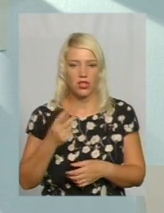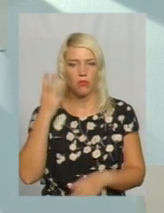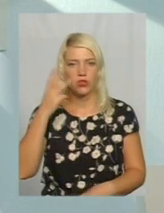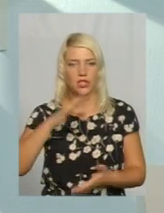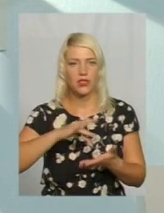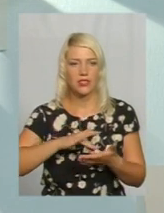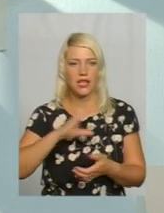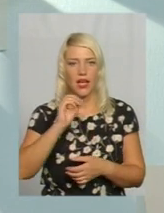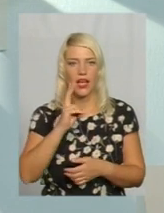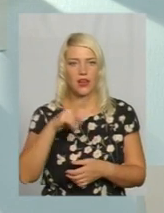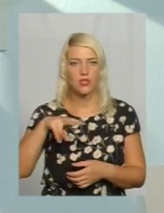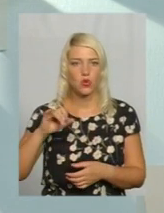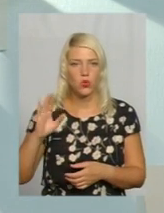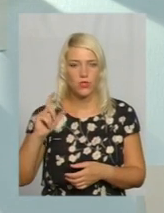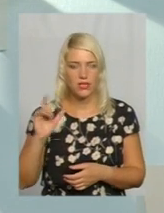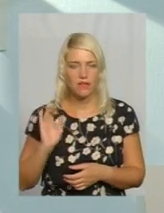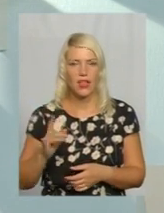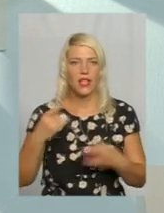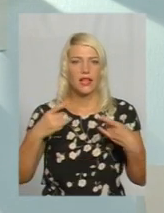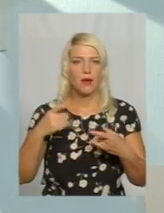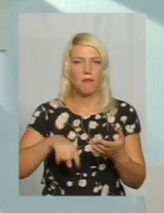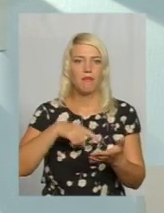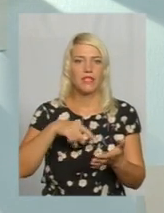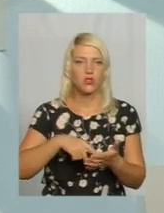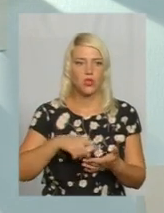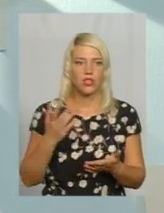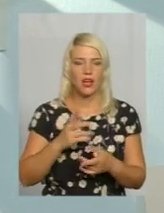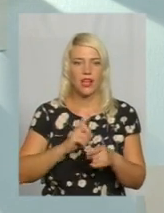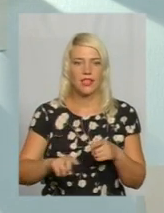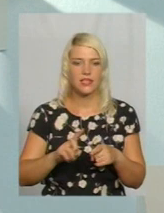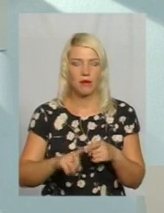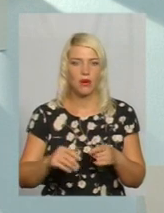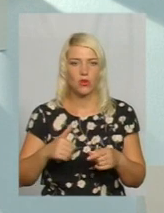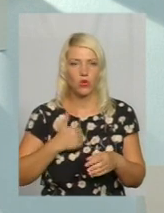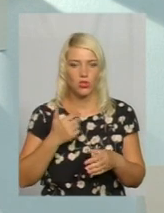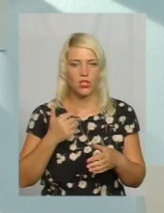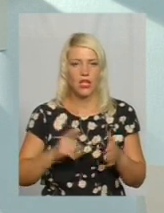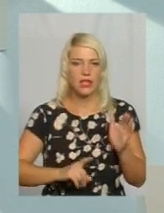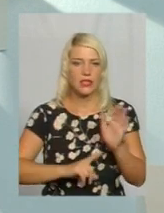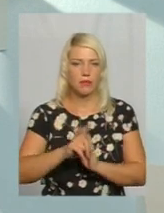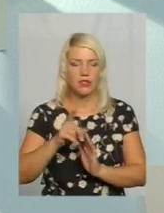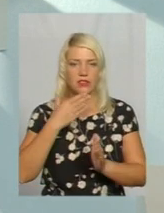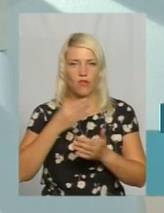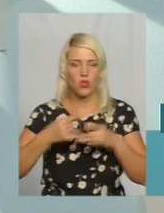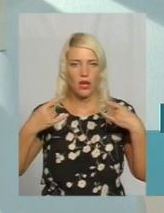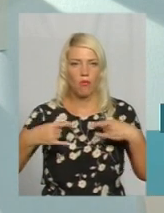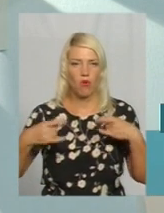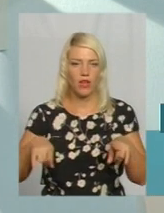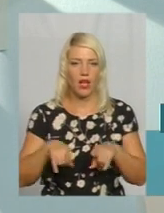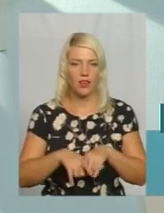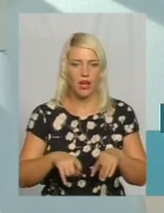ексклюзив, телерадіокомпанію «Місто», яка незабаром планує запустити своє мовлення, а також